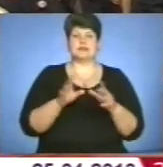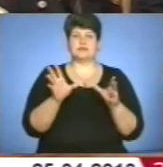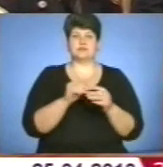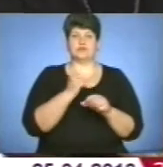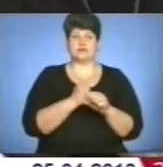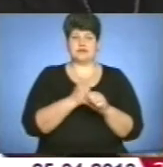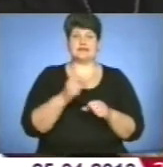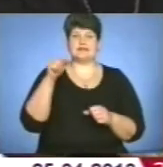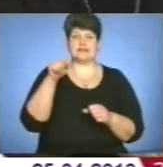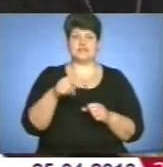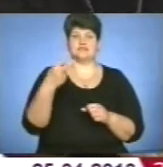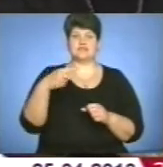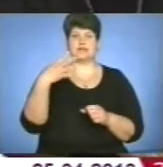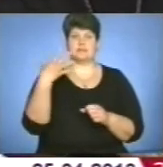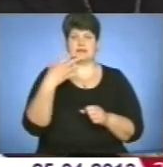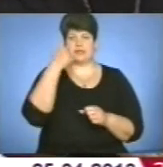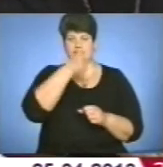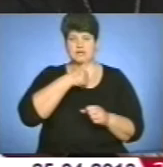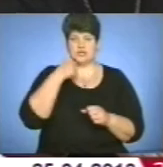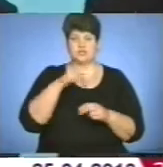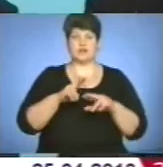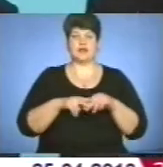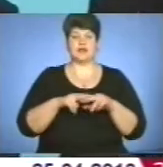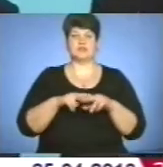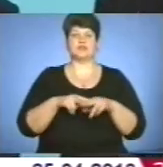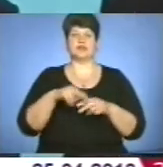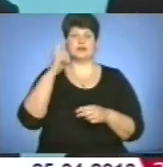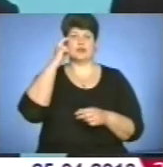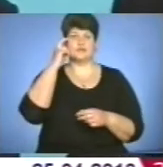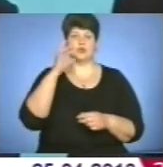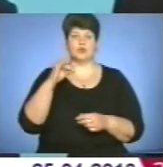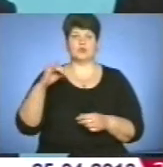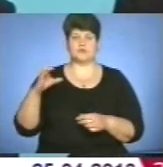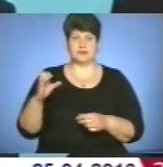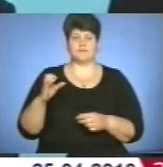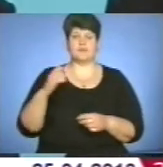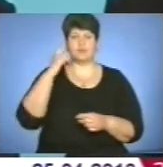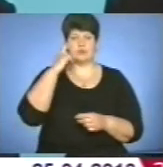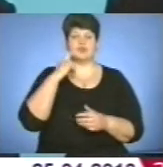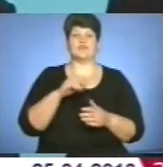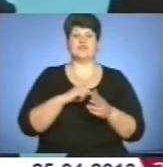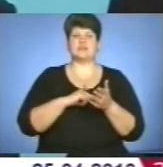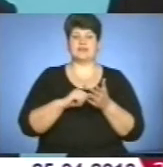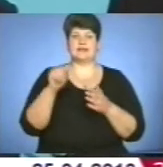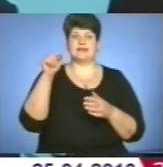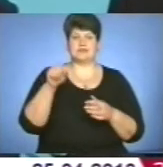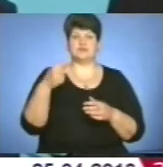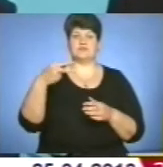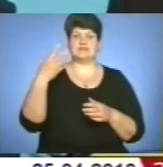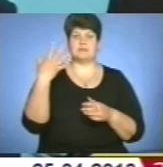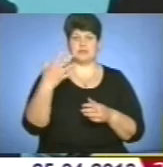1025-річчя хрещення Київської Росії. Переконаний, що відзначати 1025-річчя